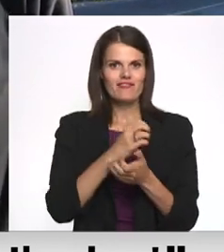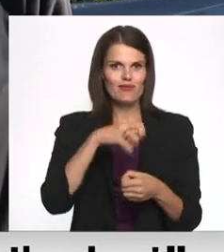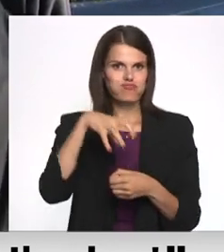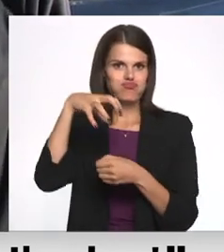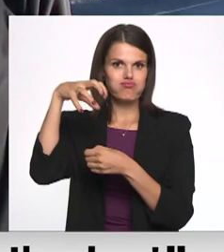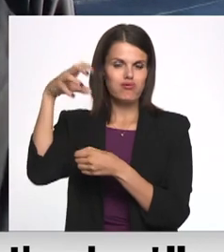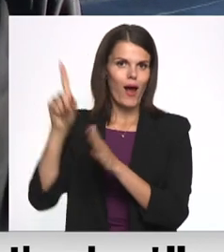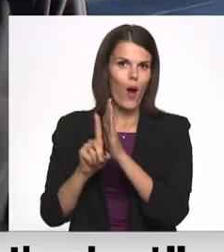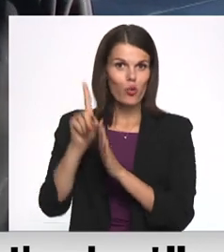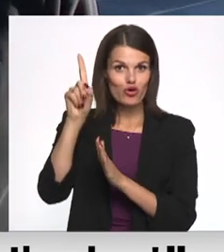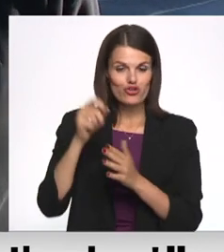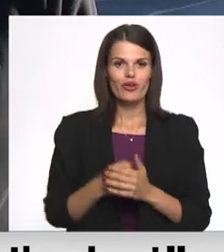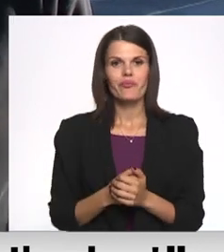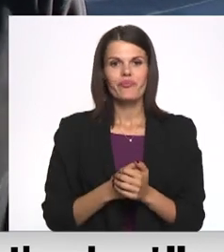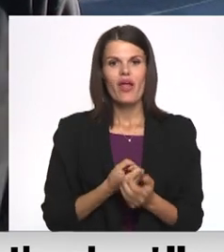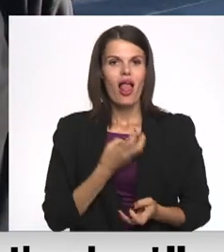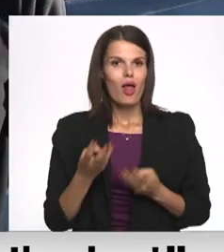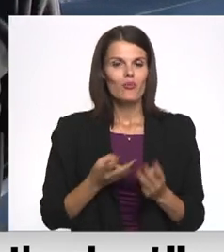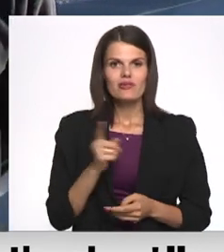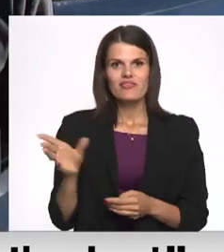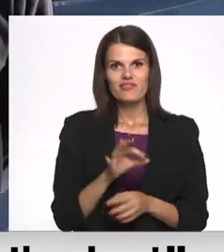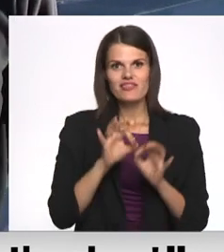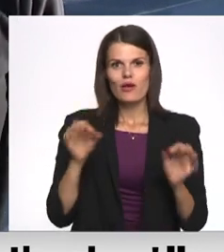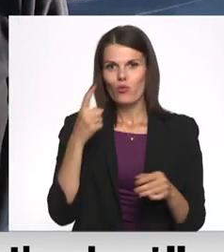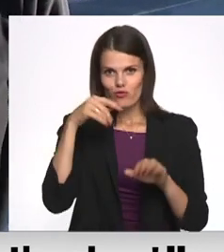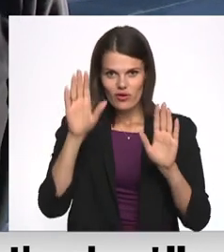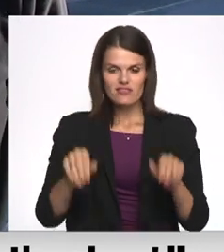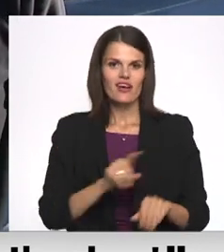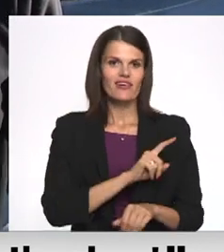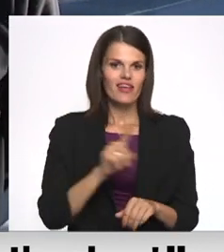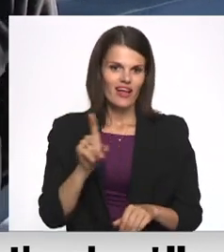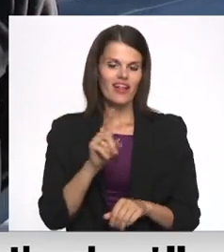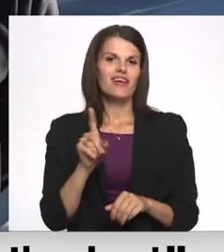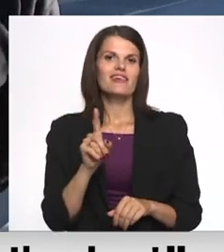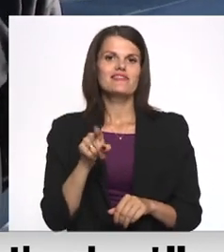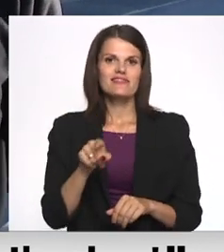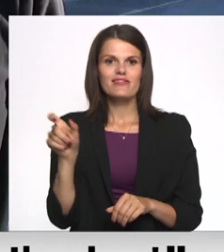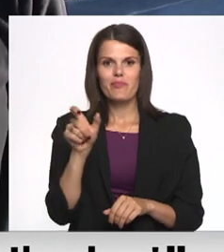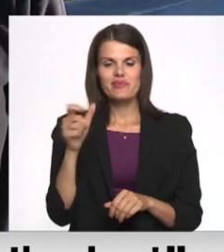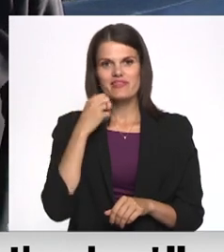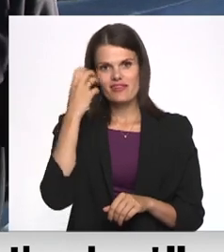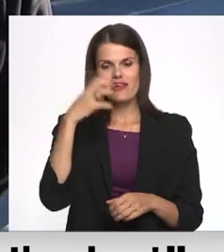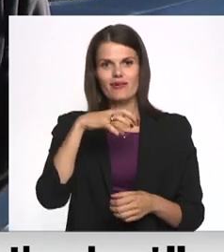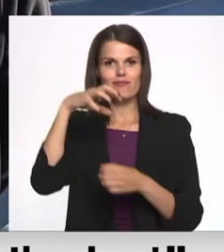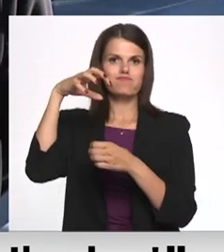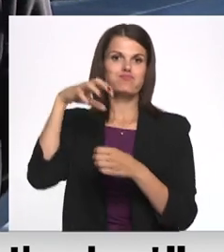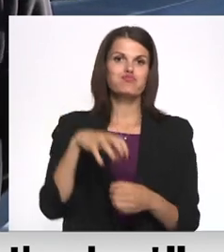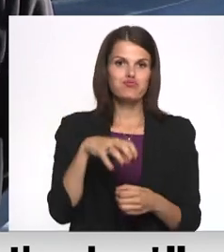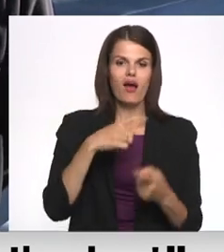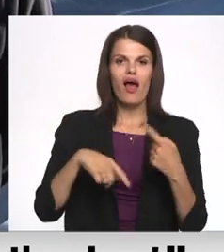Kā jūs teikt? Nu, emocionāls ir viss. Sākot no starta līdz pat tam brīdim, kad balons nosaižās zemē.